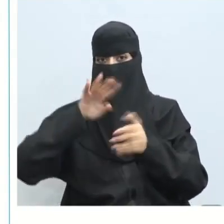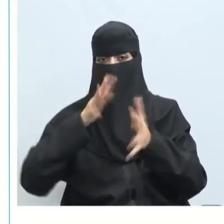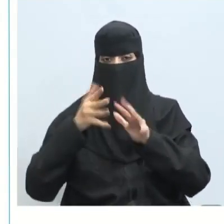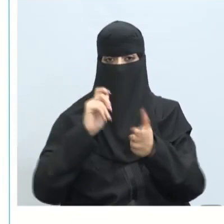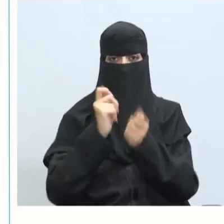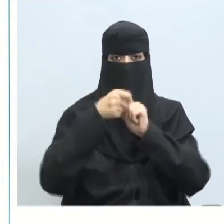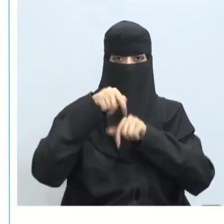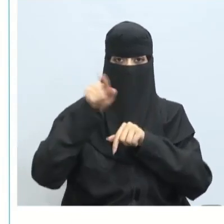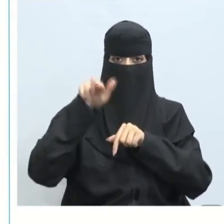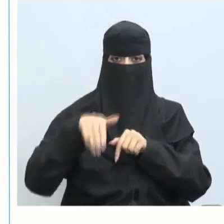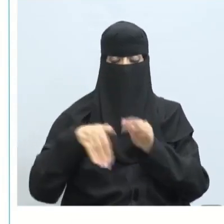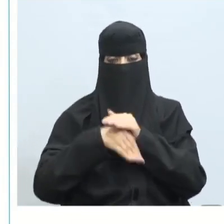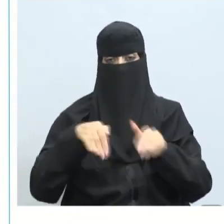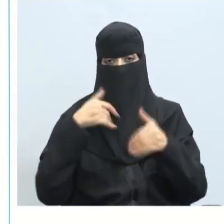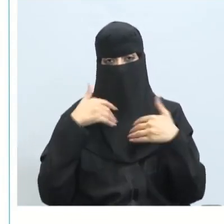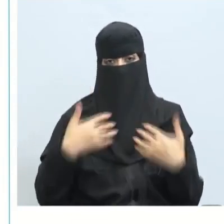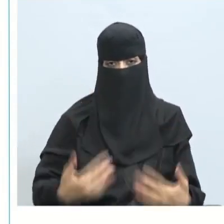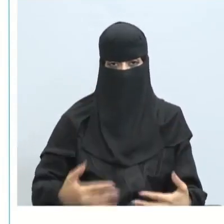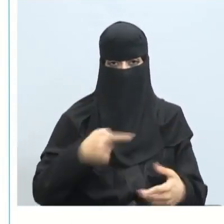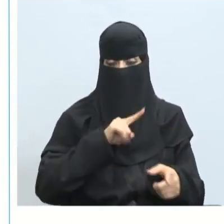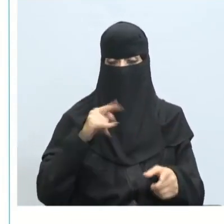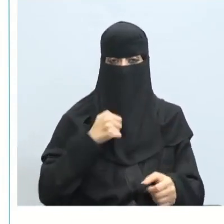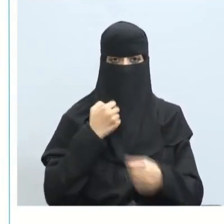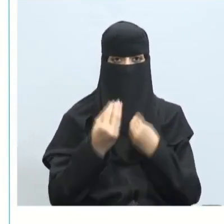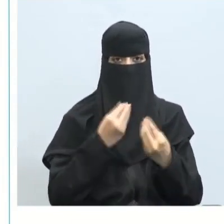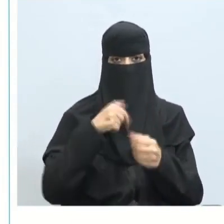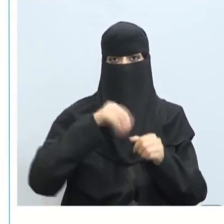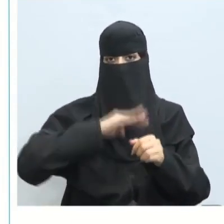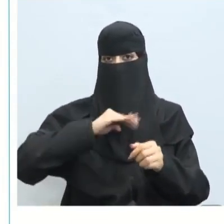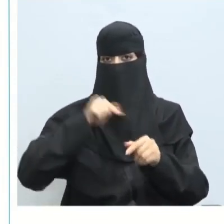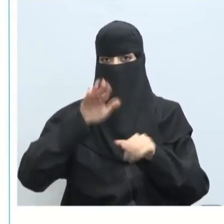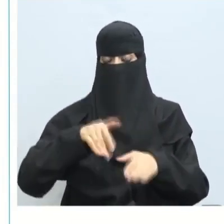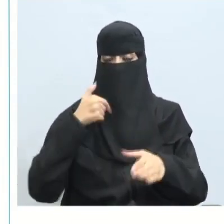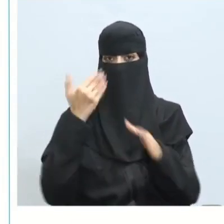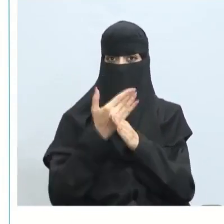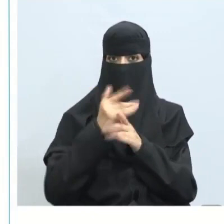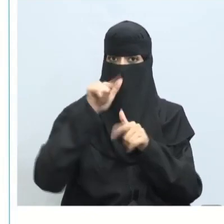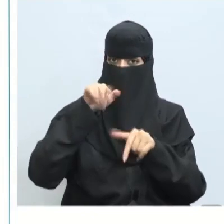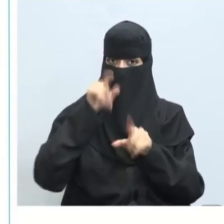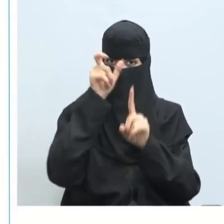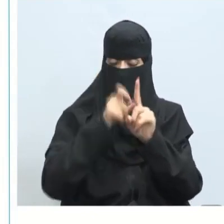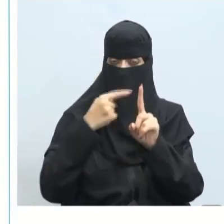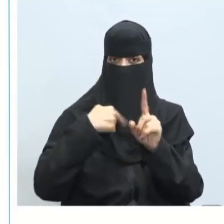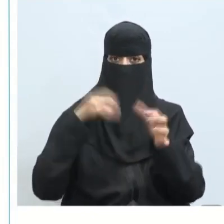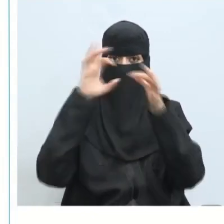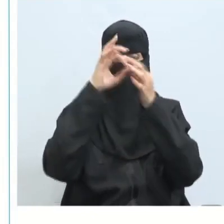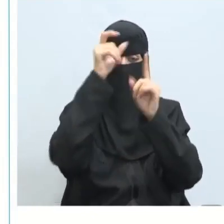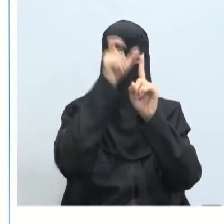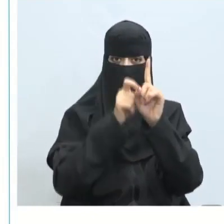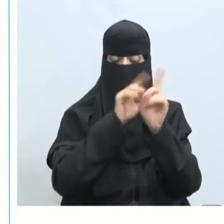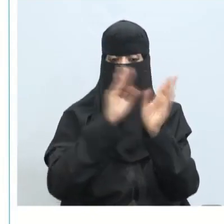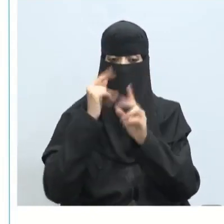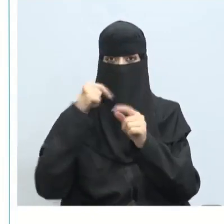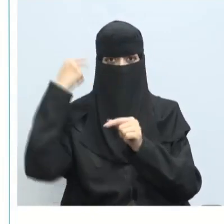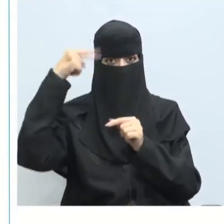يتحول الأمر إلى إنهائك وبالتالي تستطيع التعامل مع الضغط ذكرنا العوامل تؤثر هناك عوامل شخصية متعلقة بشخصية الفرد